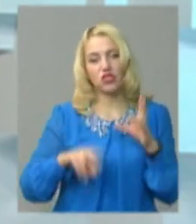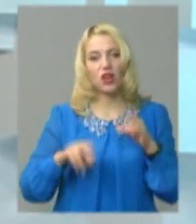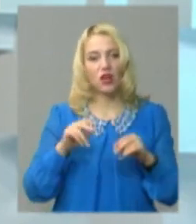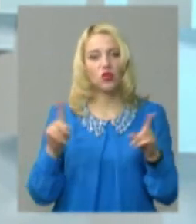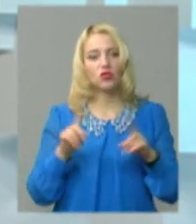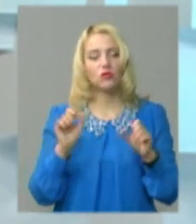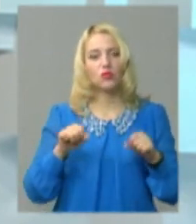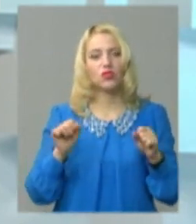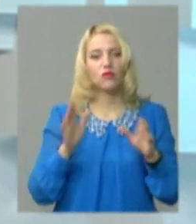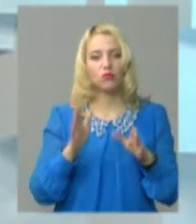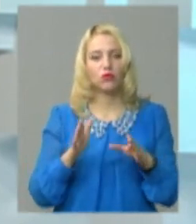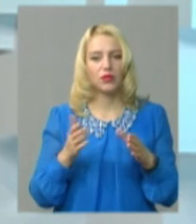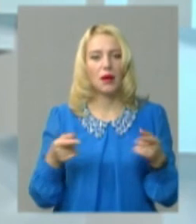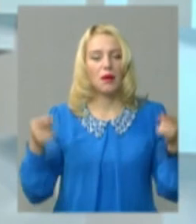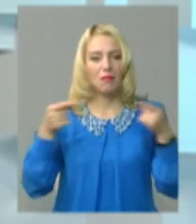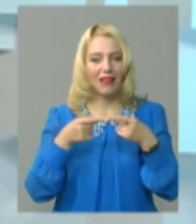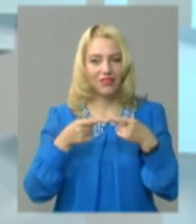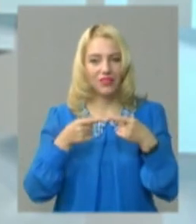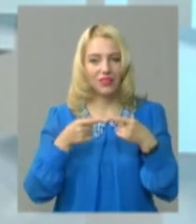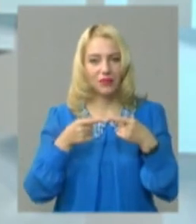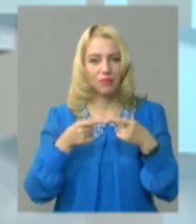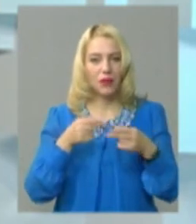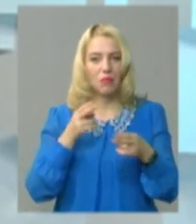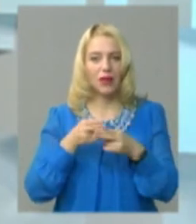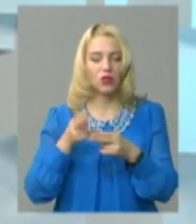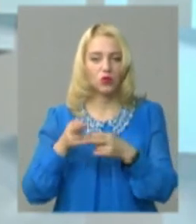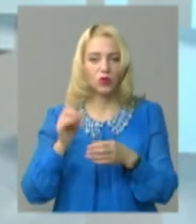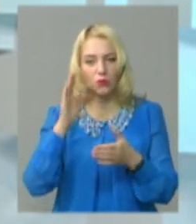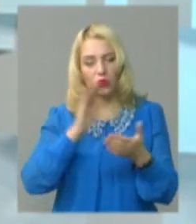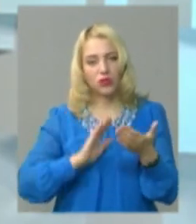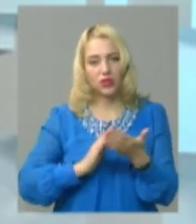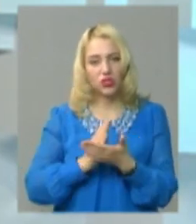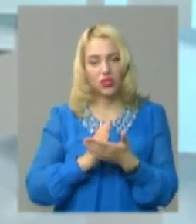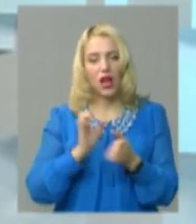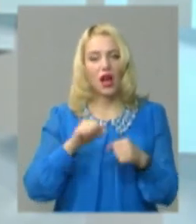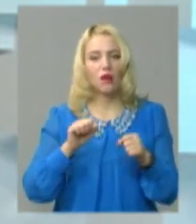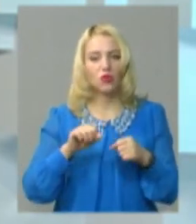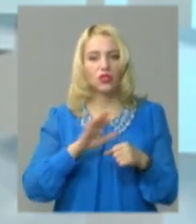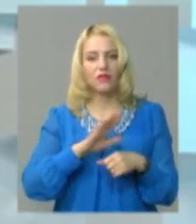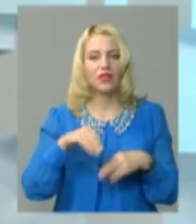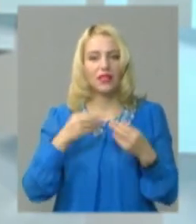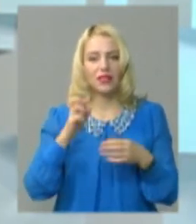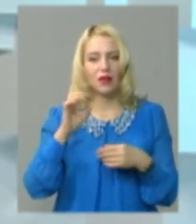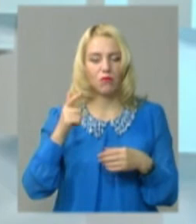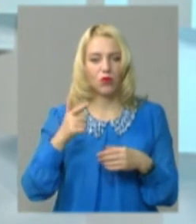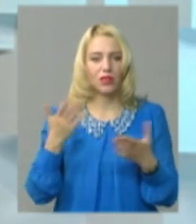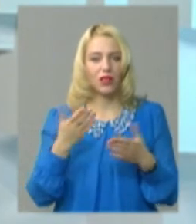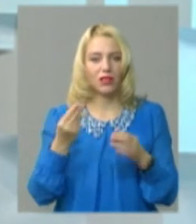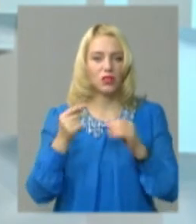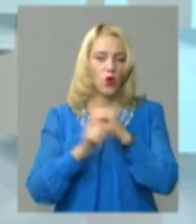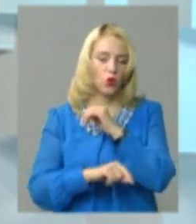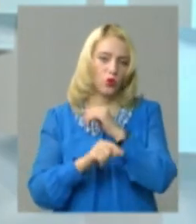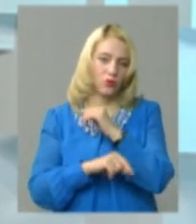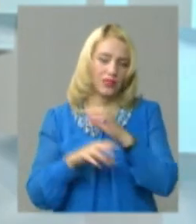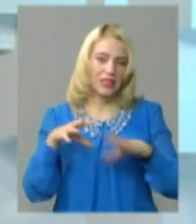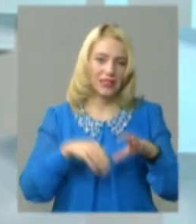вважаю, що, можливо, будуть певні перешкоди, як політичні, а, можливо, і, не дай Бог, якісь корупційні